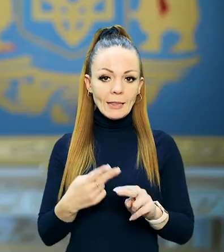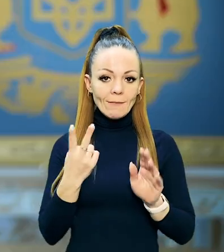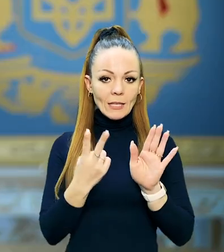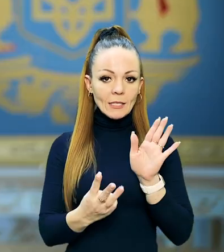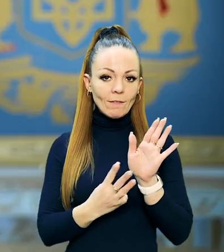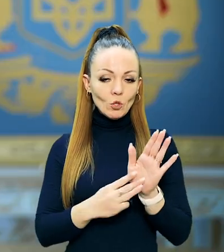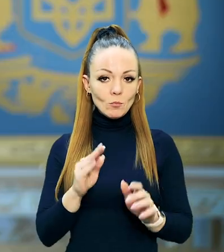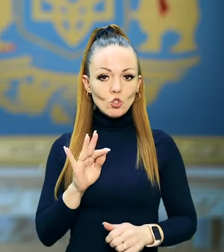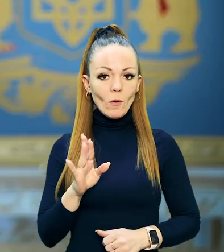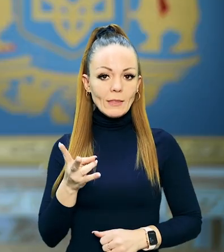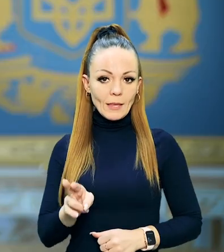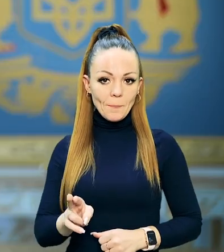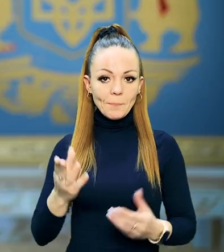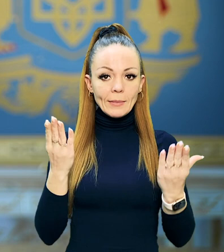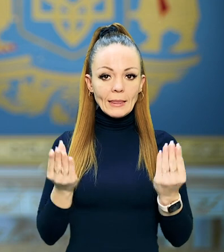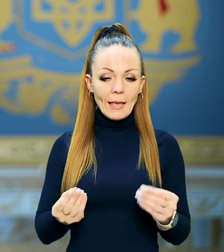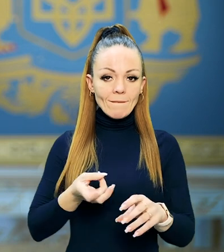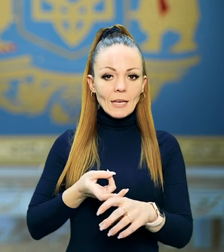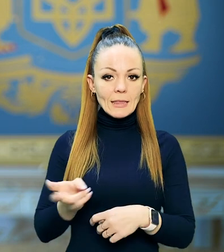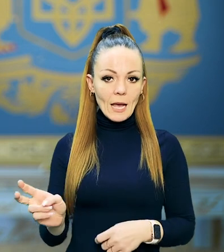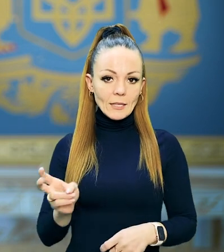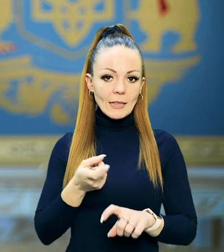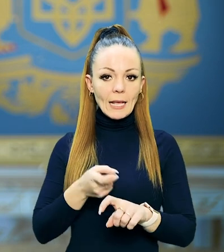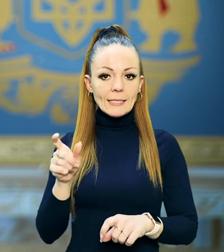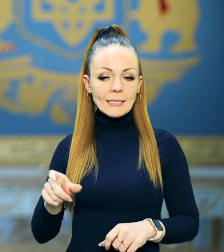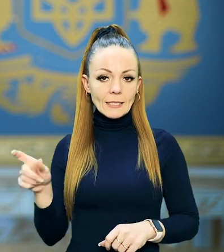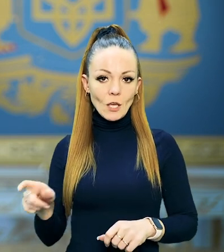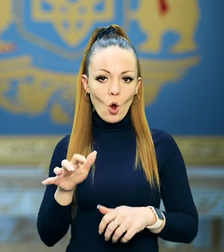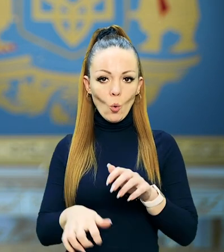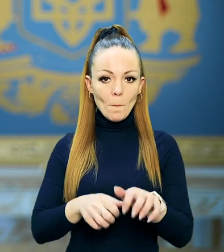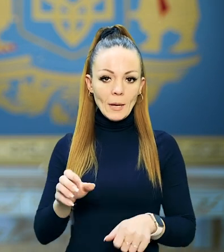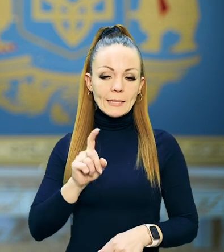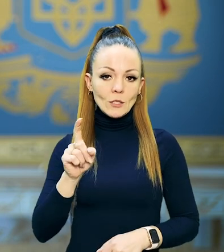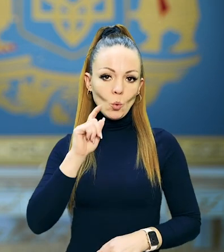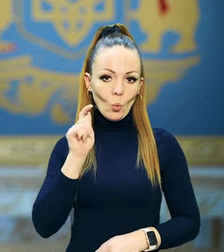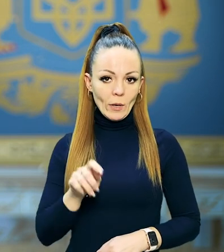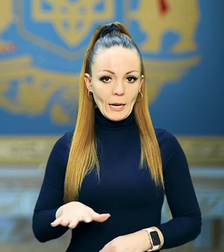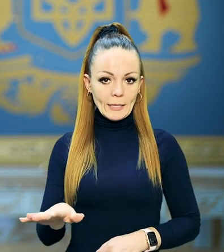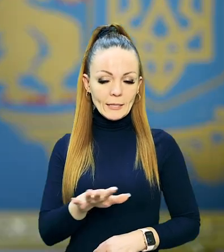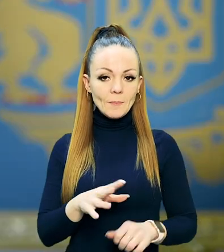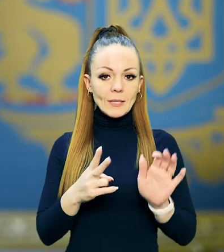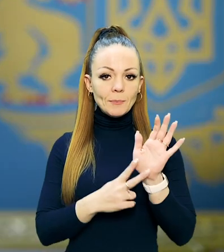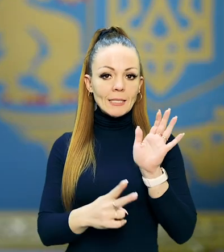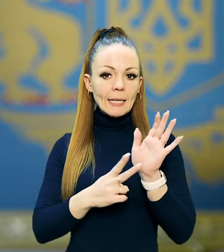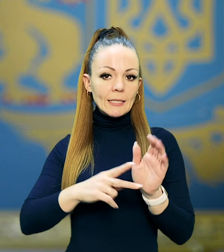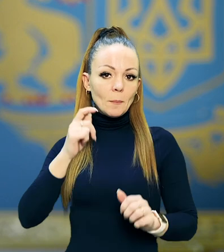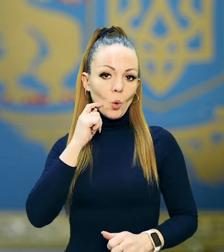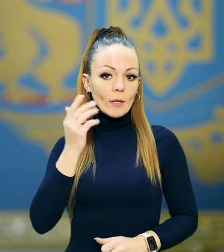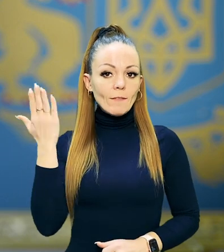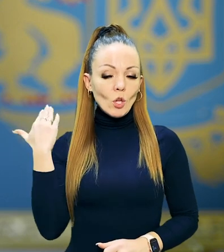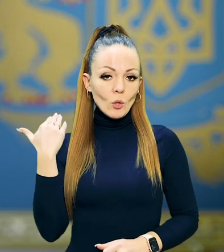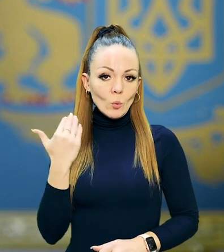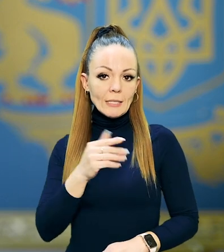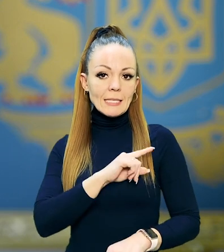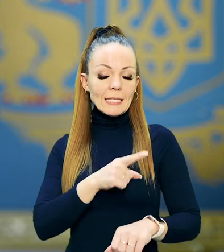28 жовтня – день вигнання нацистських окупантів з України. 77 років